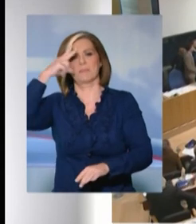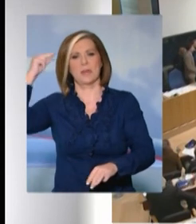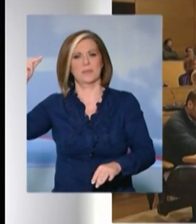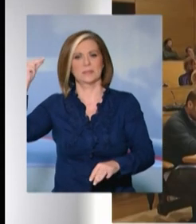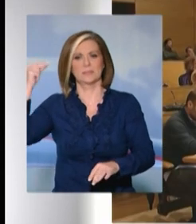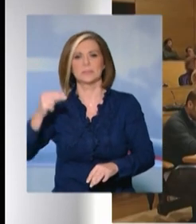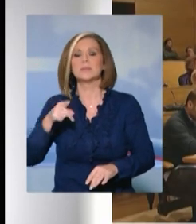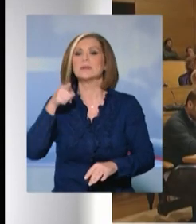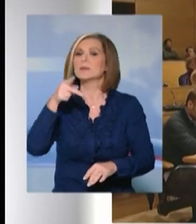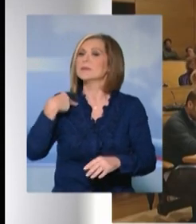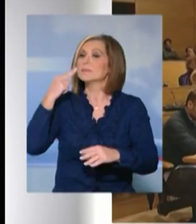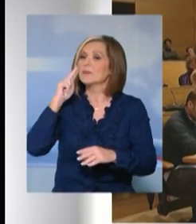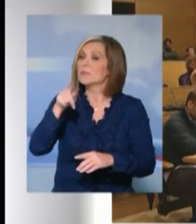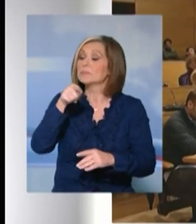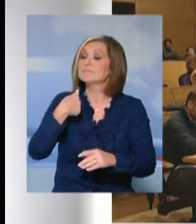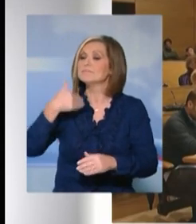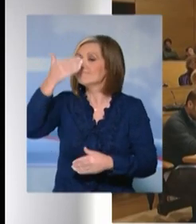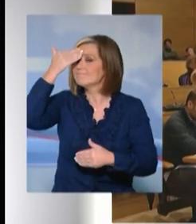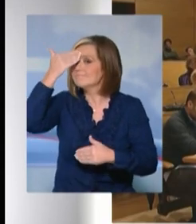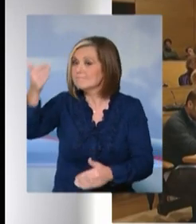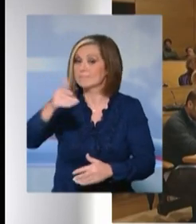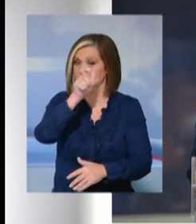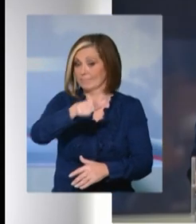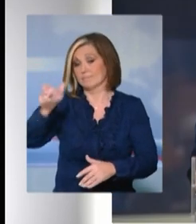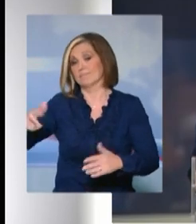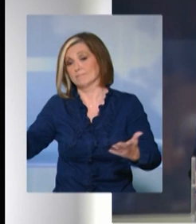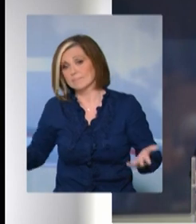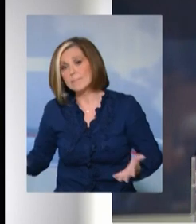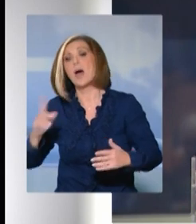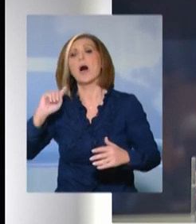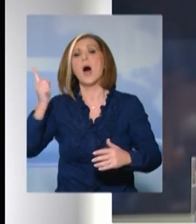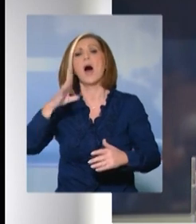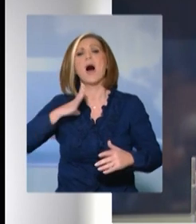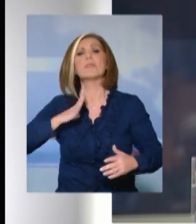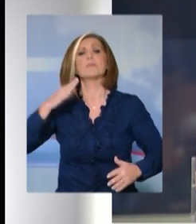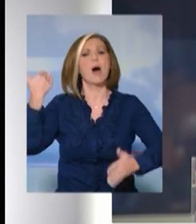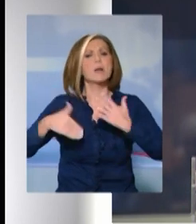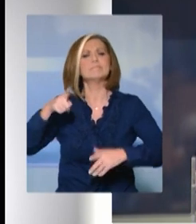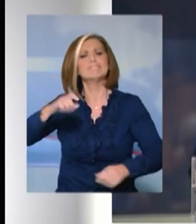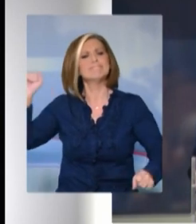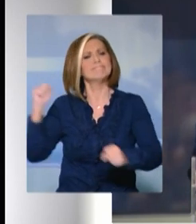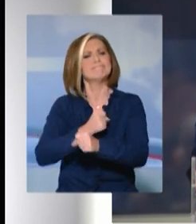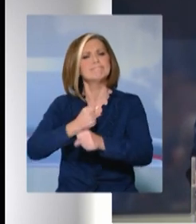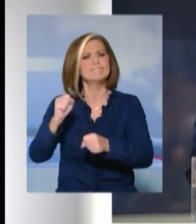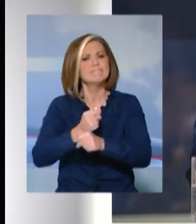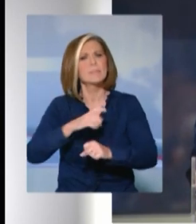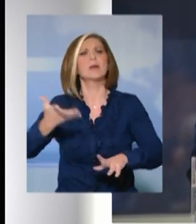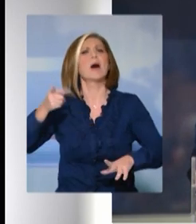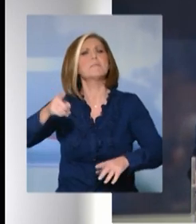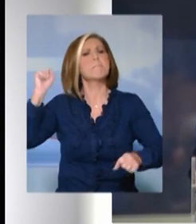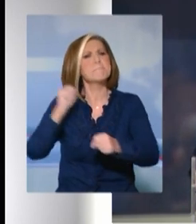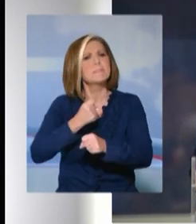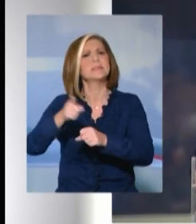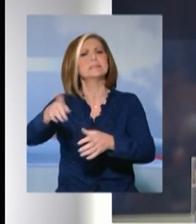Στο πρόσωπό τους λοιπόν τιμούμε, πέρα από τους ίδιους, όλους εκείνους τους ανθρώπους με αναπηρία που δεν το βάζουν κάτω και σε πείσμα των καιρών